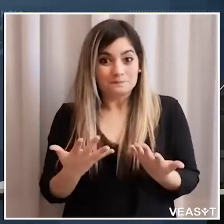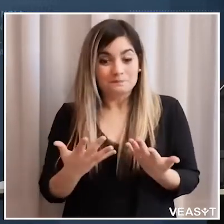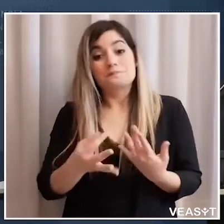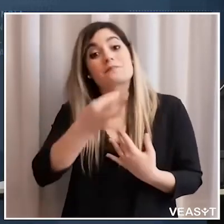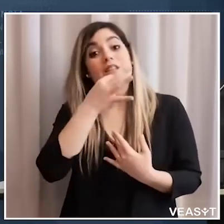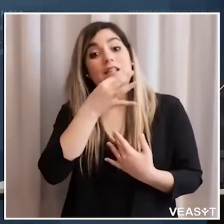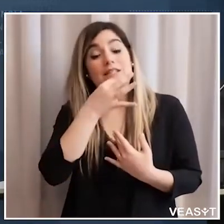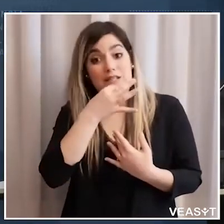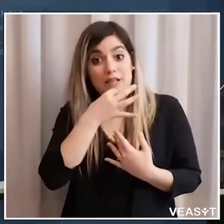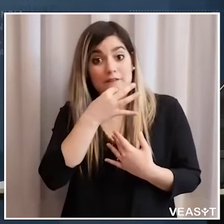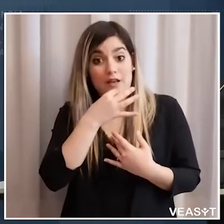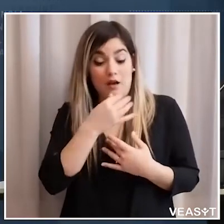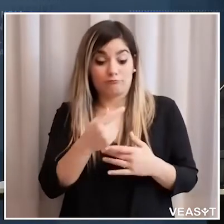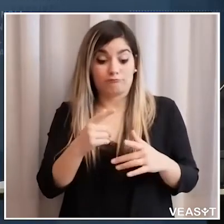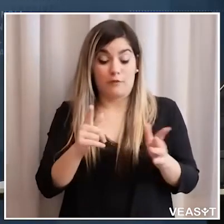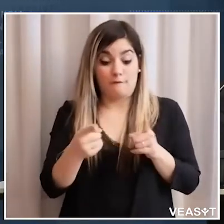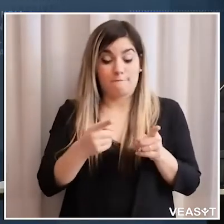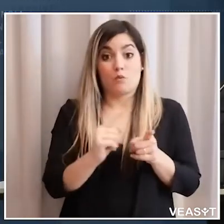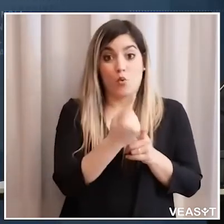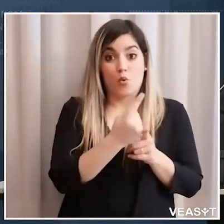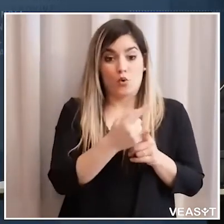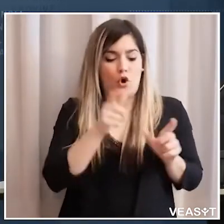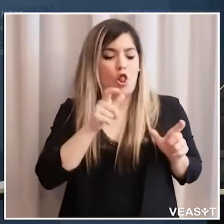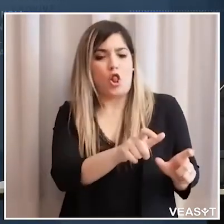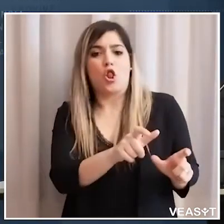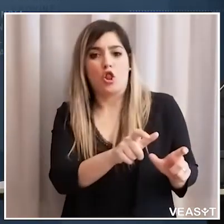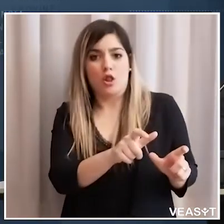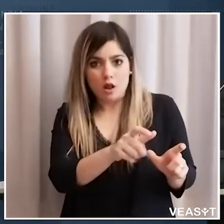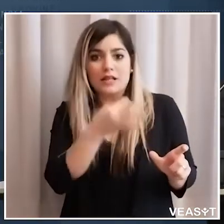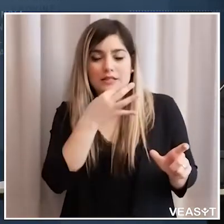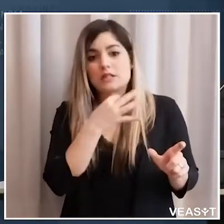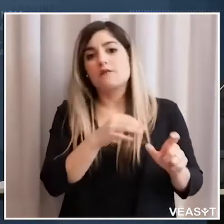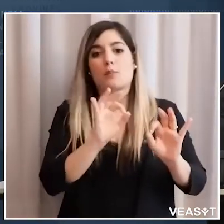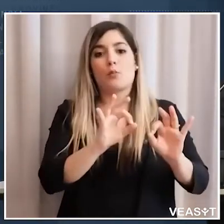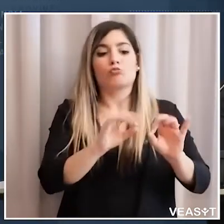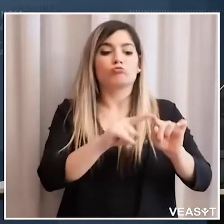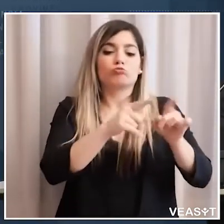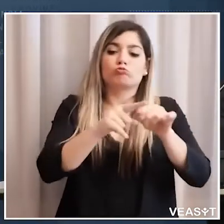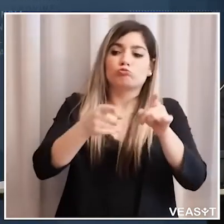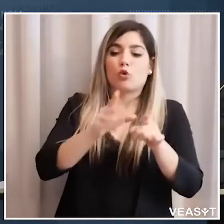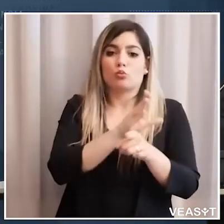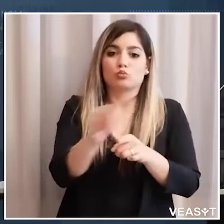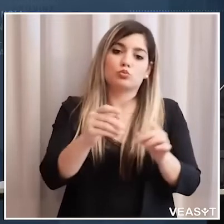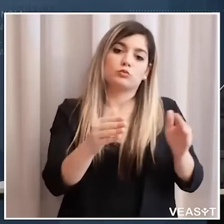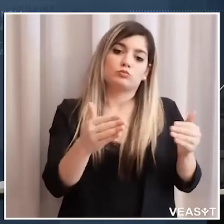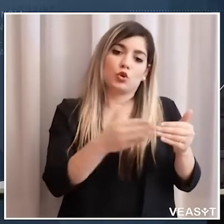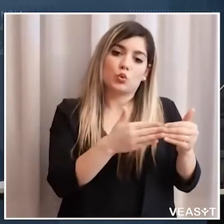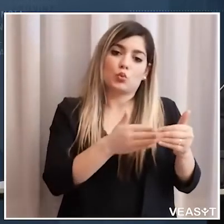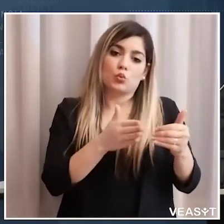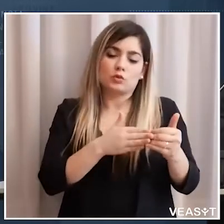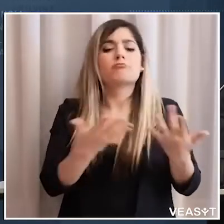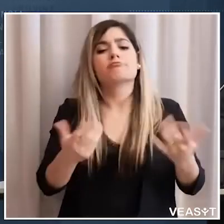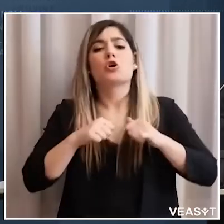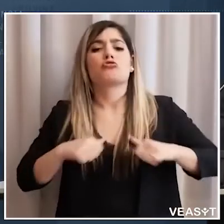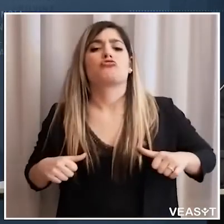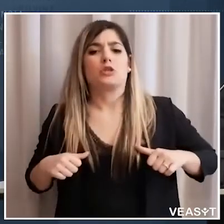preceduto la fase 2 quindi si parla di lockdown quindi la chiusura degli esercizi eccetera dove riteniamo che i nostri concittadini